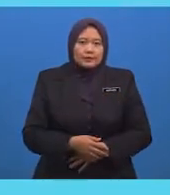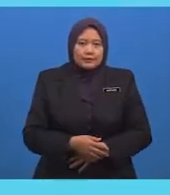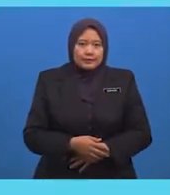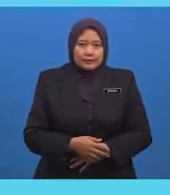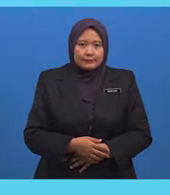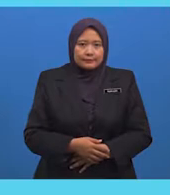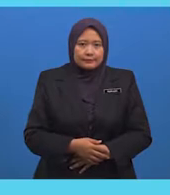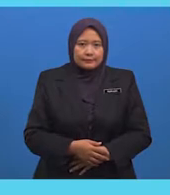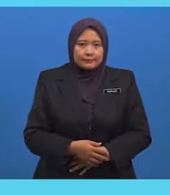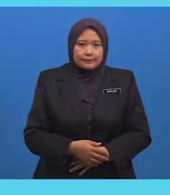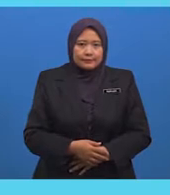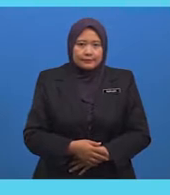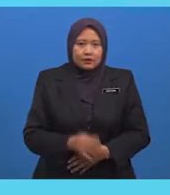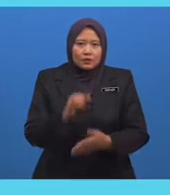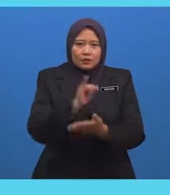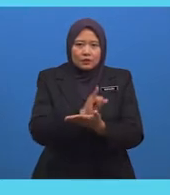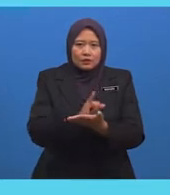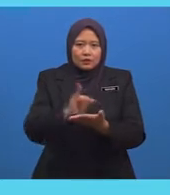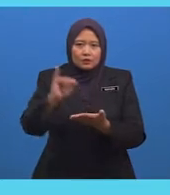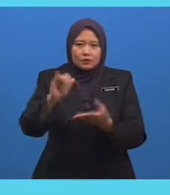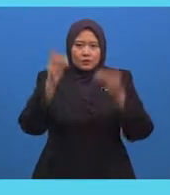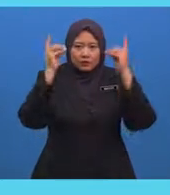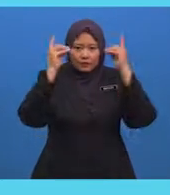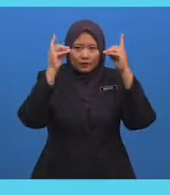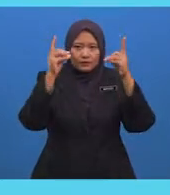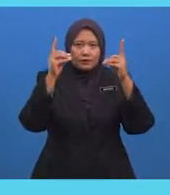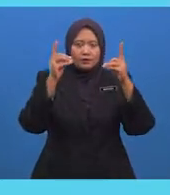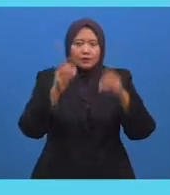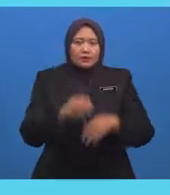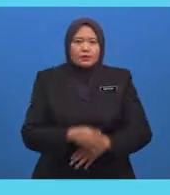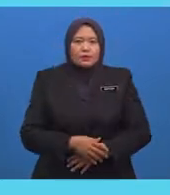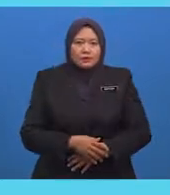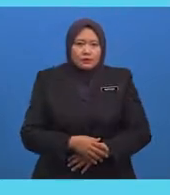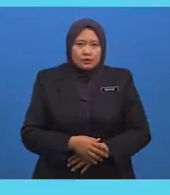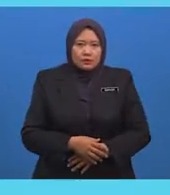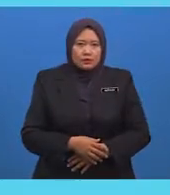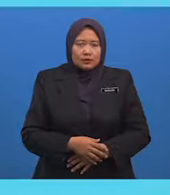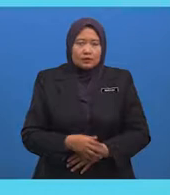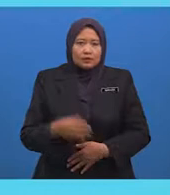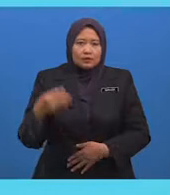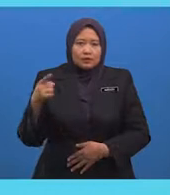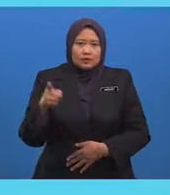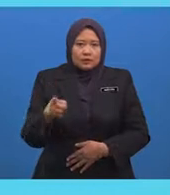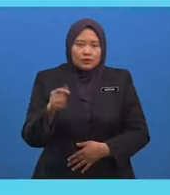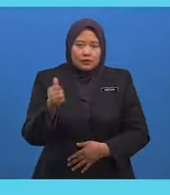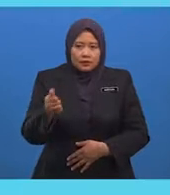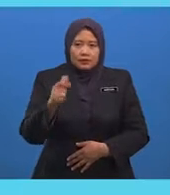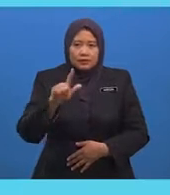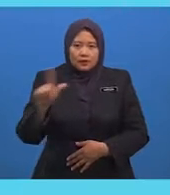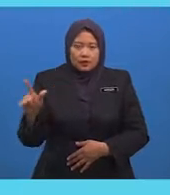Institusi Pendidikan Yang Terdapat Pada Peringkat Pertama Di Mesir Ialah